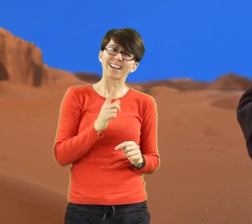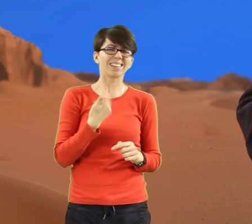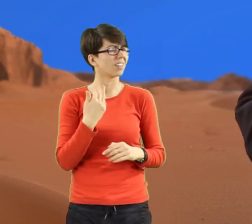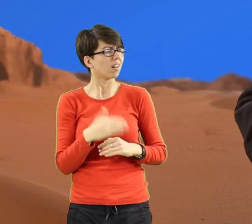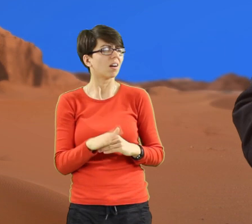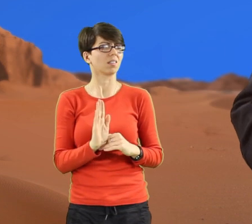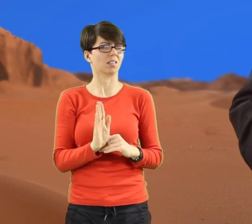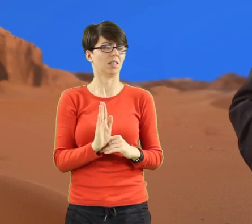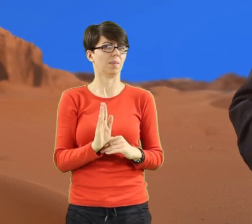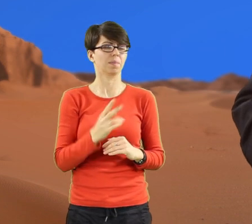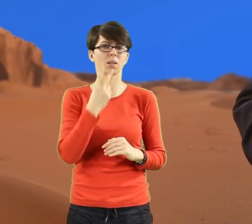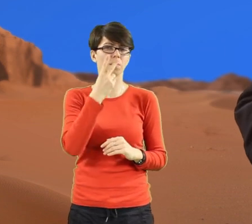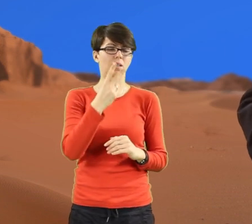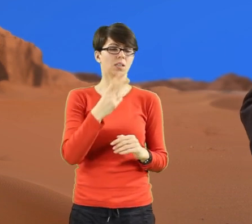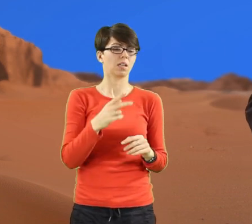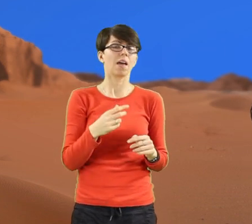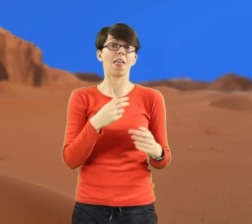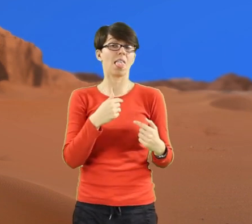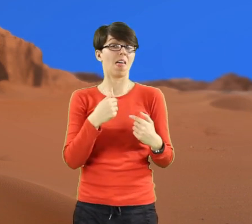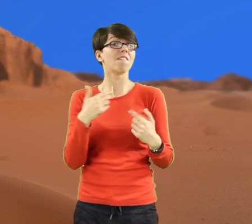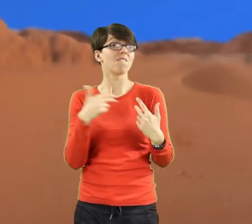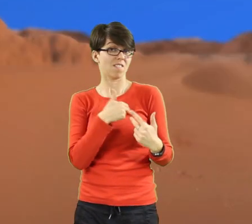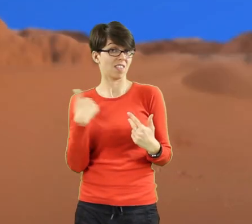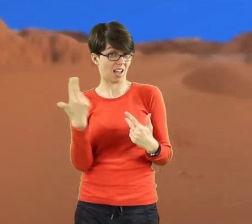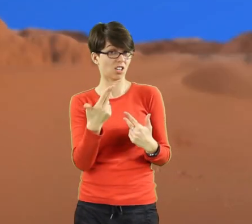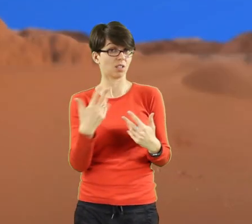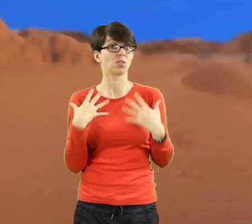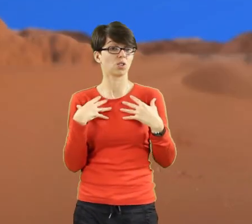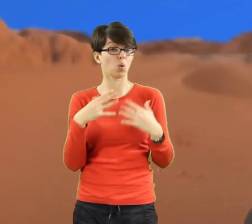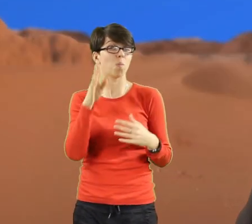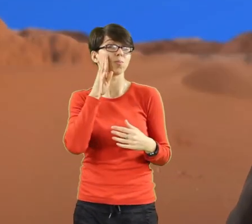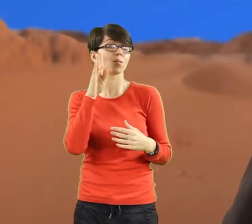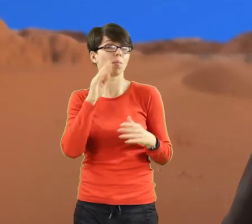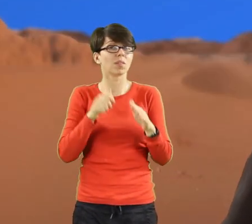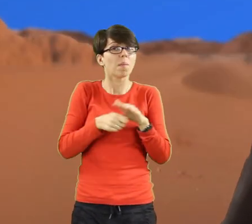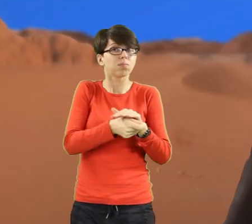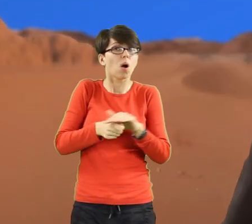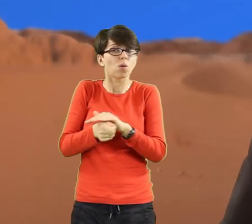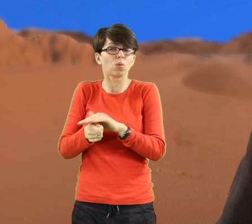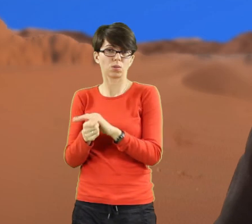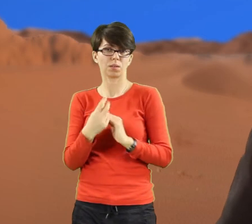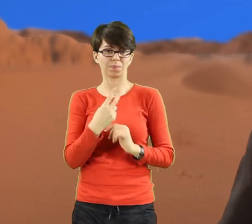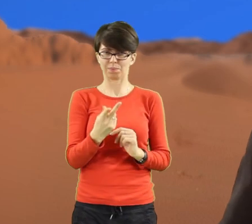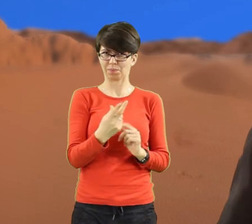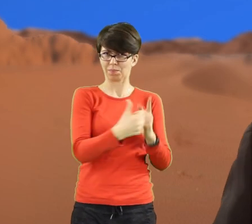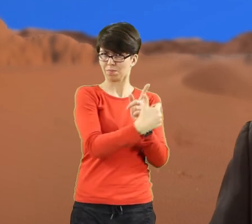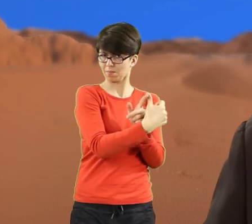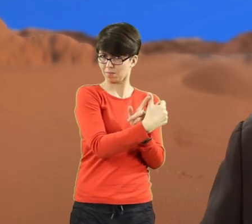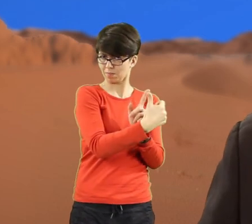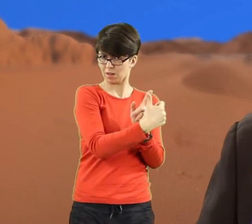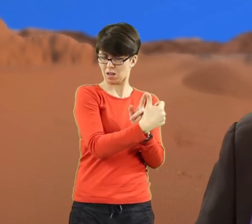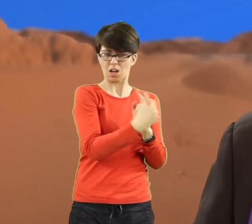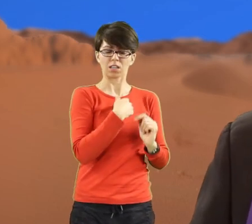w naszym własnym życiu, w naszym własnym sercu. Bo czy z czasem nie stajemy wobec pokusy, by zwykły